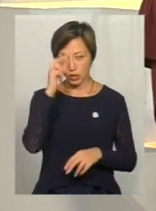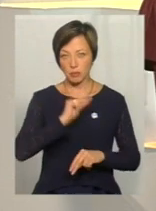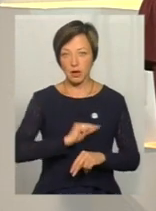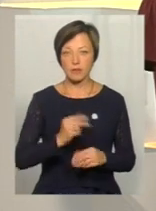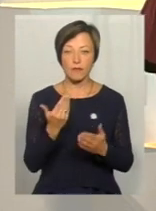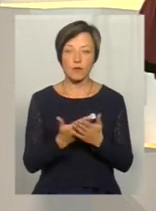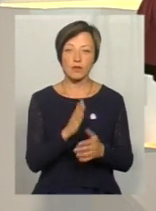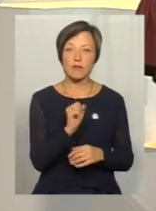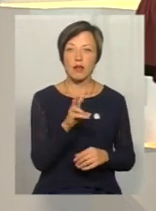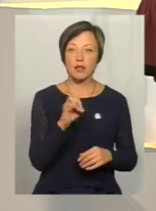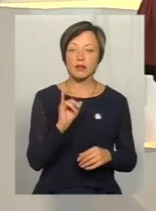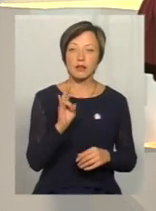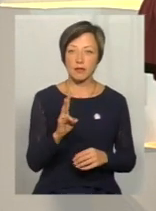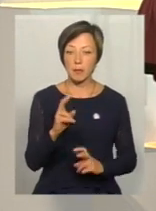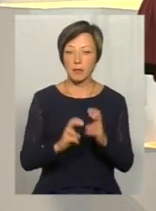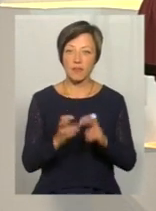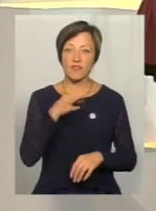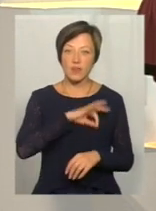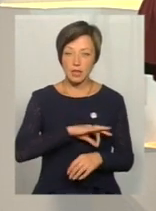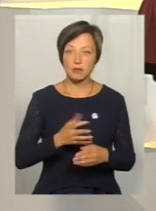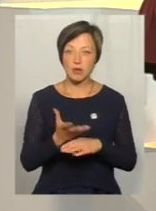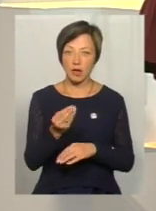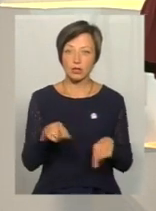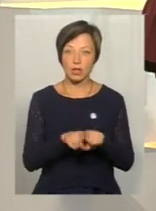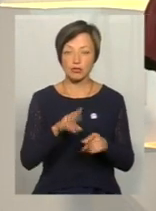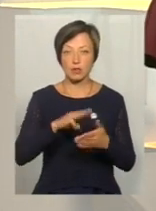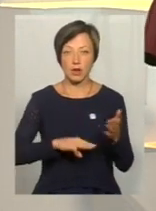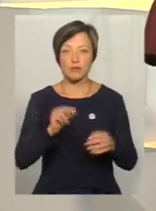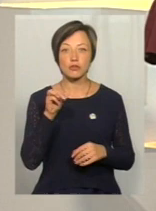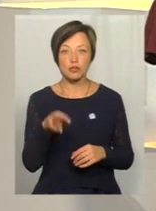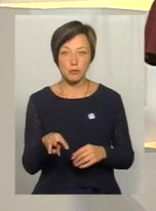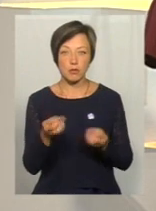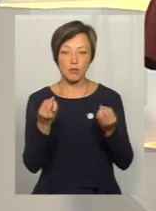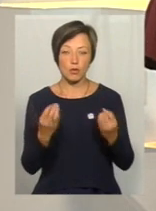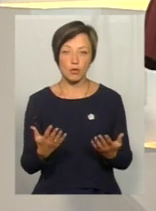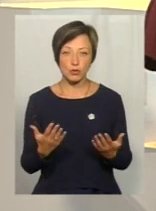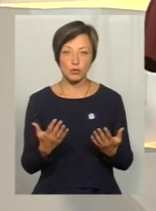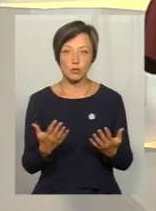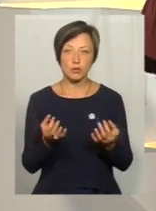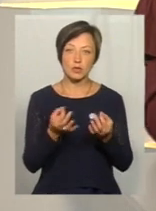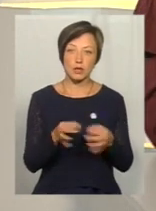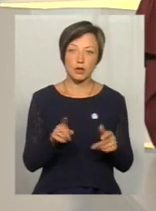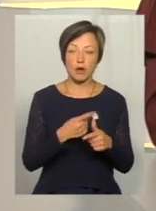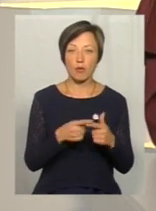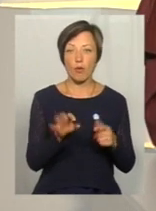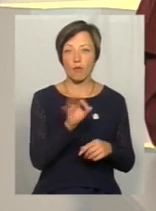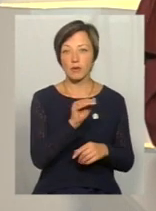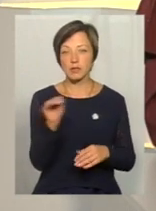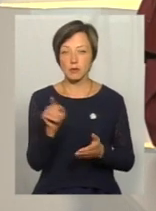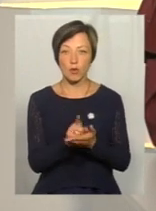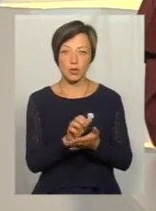От, Валентина, не вже підприємству вигідніше сплачувати такий штраф, аніж просто пустити або сплачувати офіційні податки?